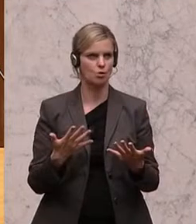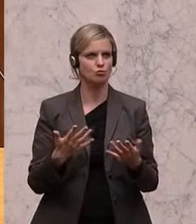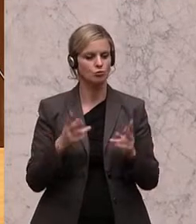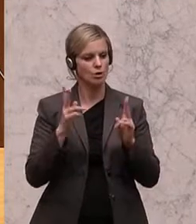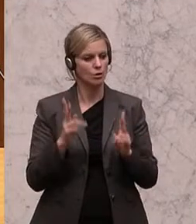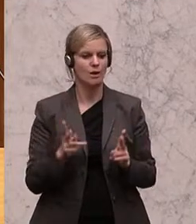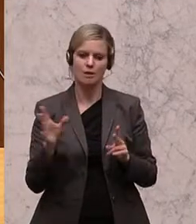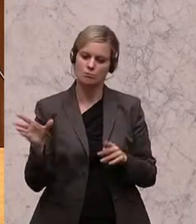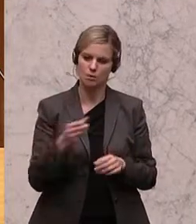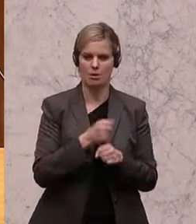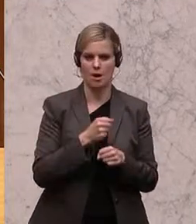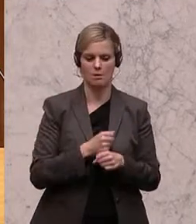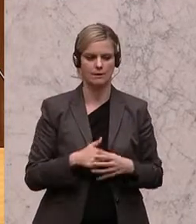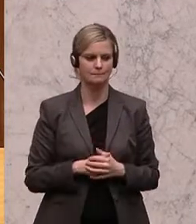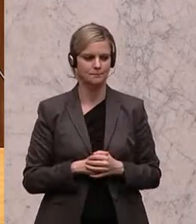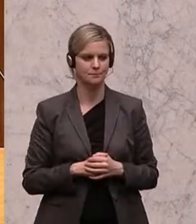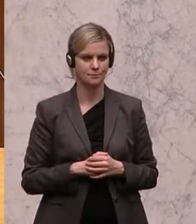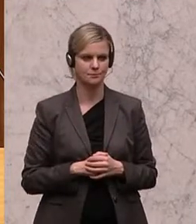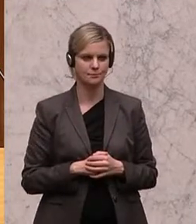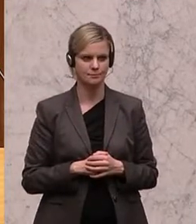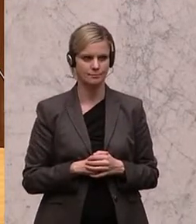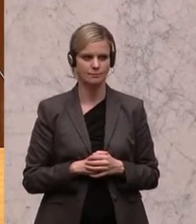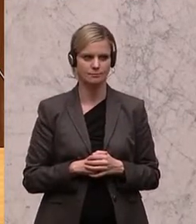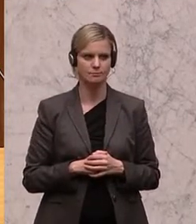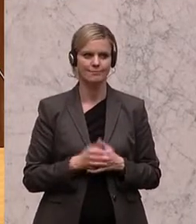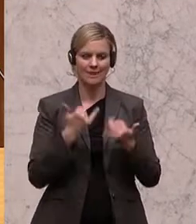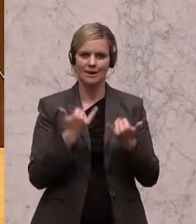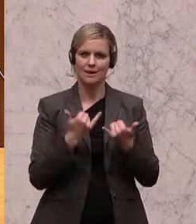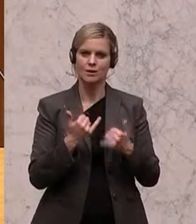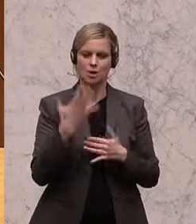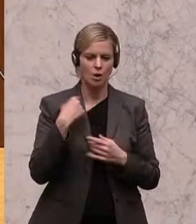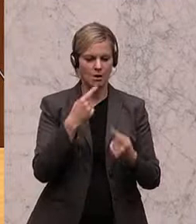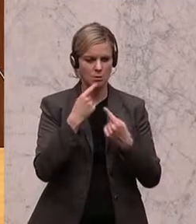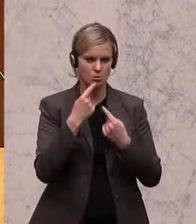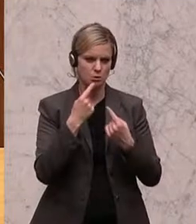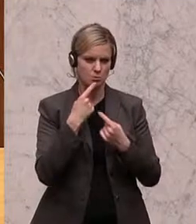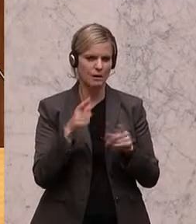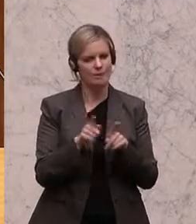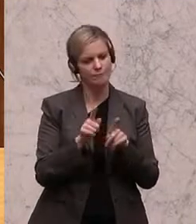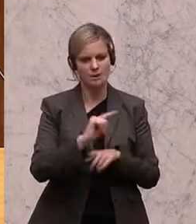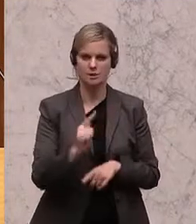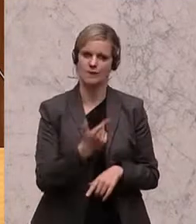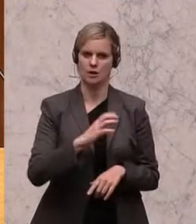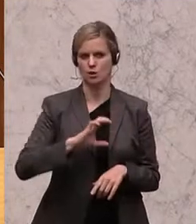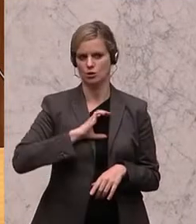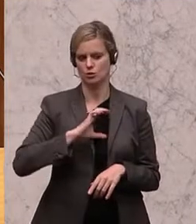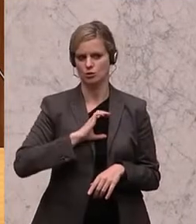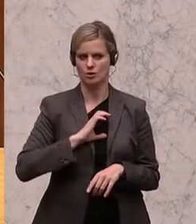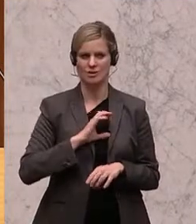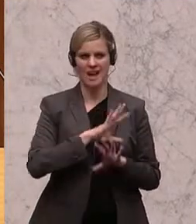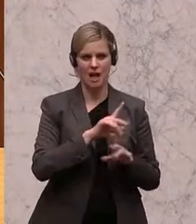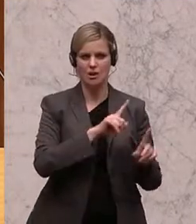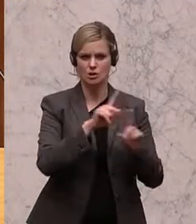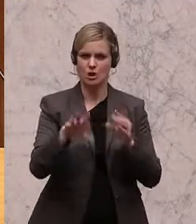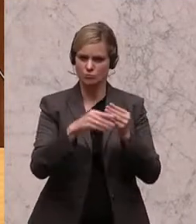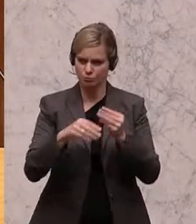mitarbeiten. Ja, ich sehe diese zweite Runde jetzt eine Chance, nämlich, dass wir diese Stellungnahmen auch alle einarbeiten